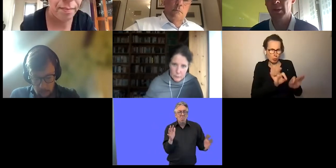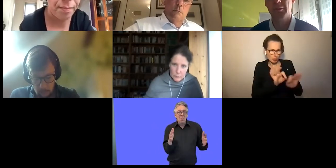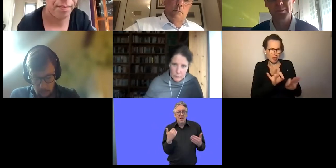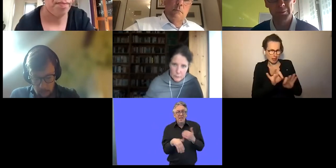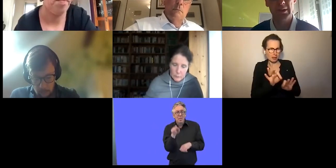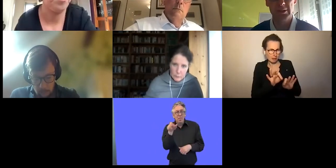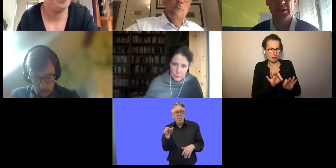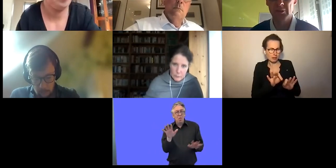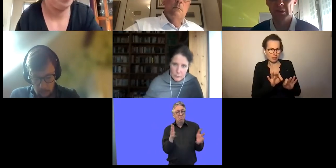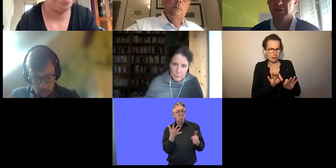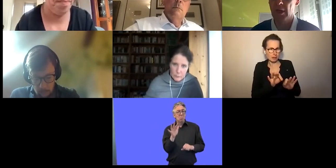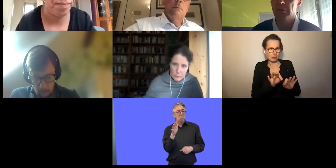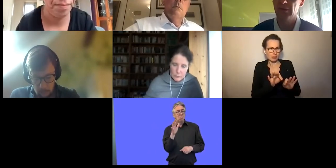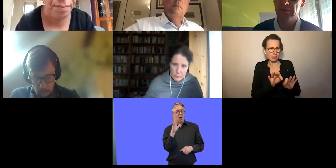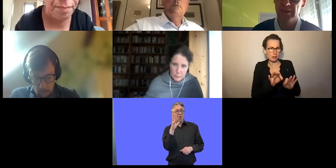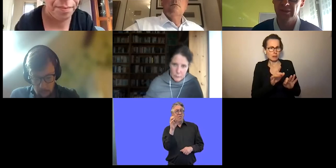Ich denke,